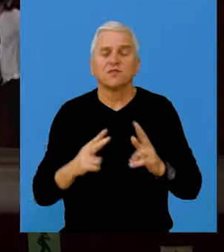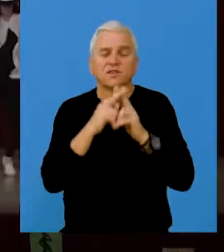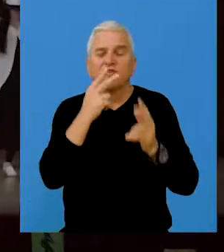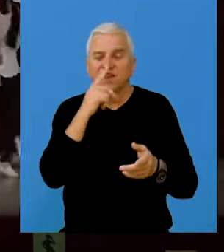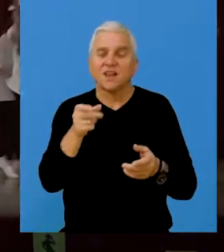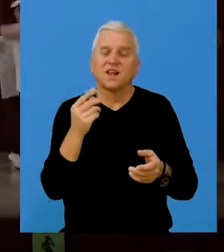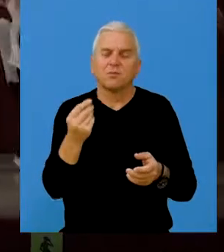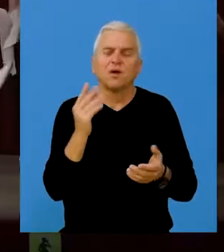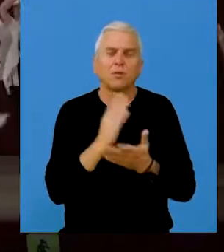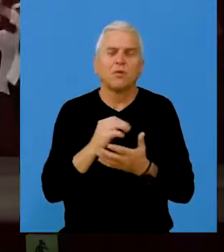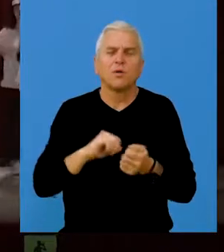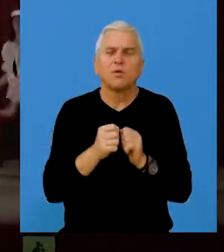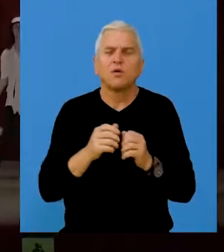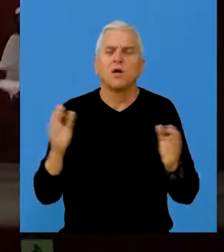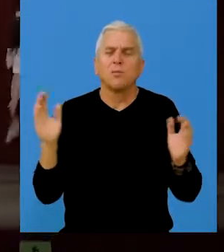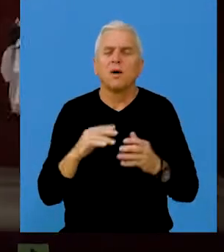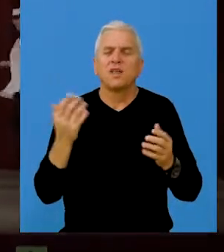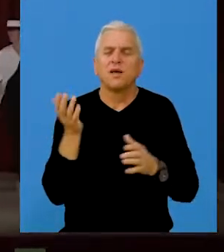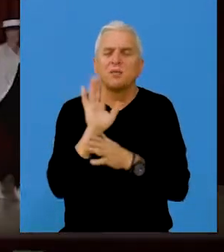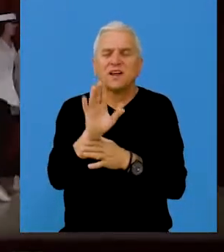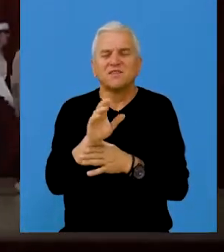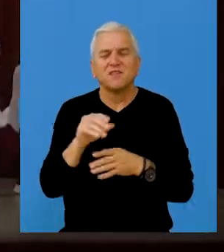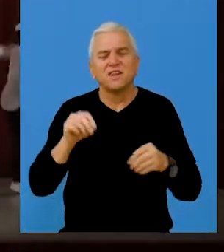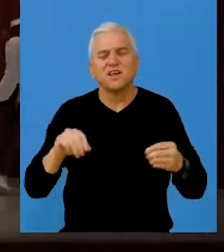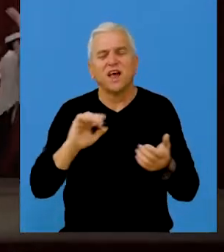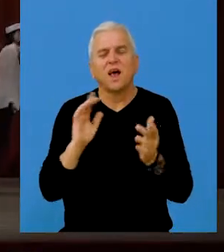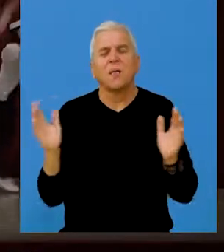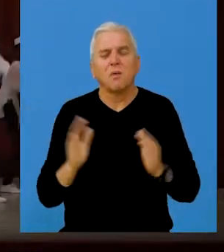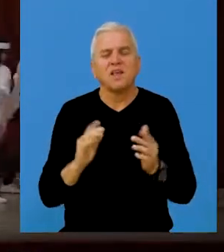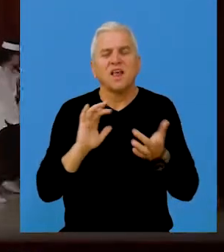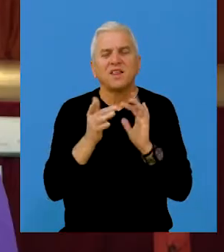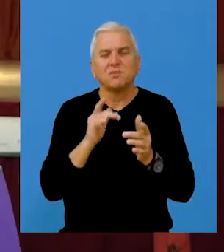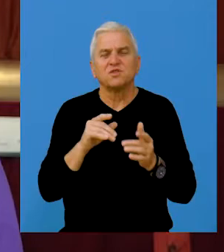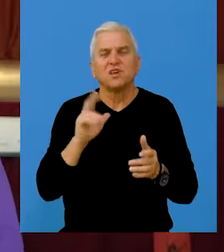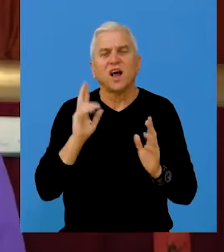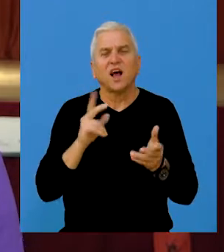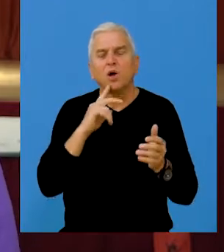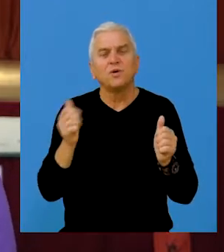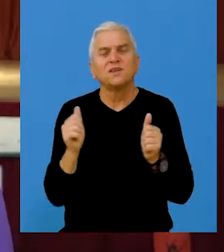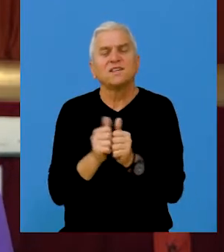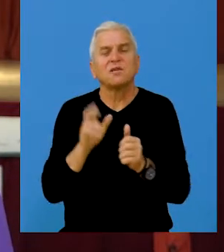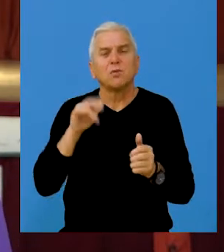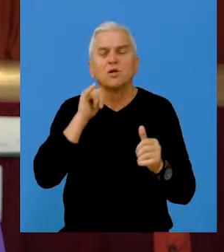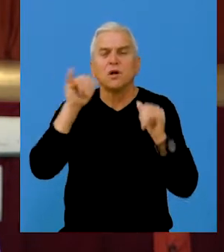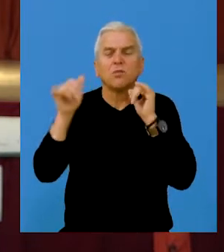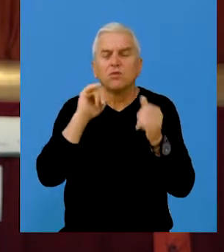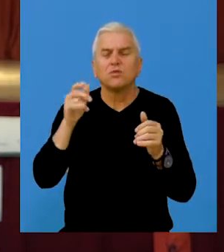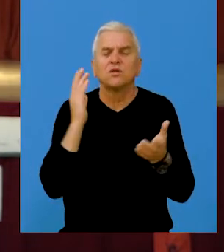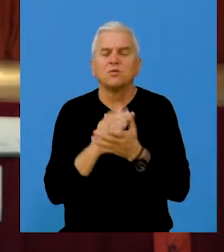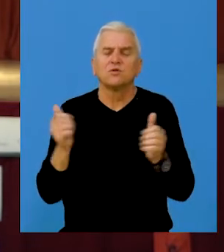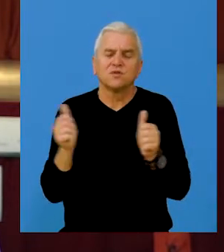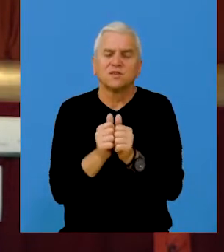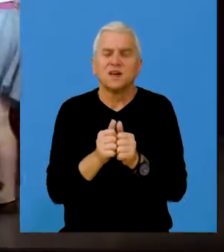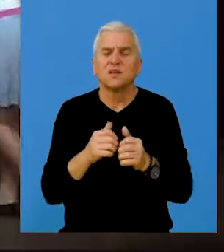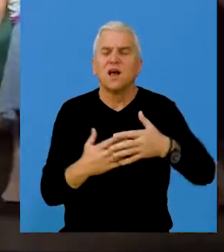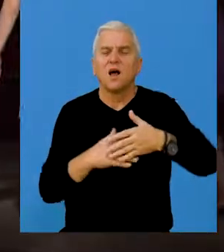imali mogućnosti za to, jer je bilo mnogo manje nastupa i mnogo manje takmičenja, kako bi mogli zajedno da putuju i da budu